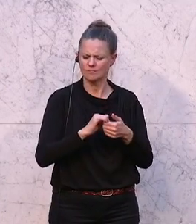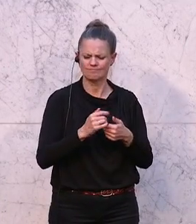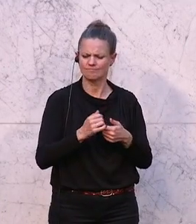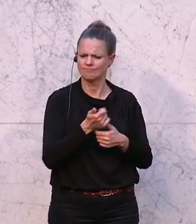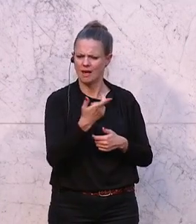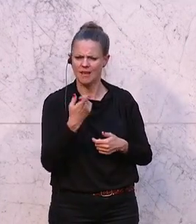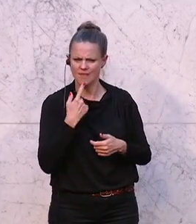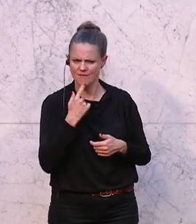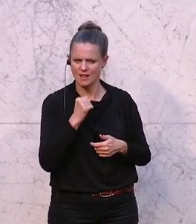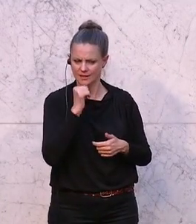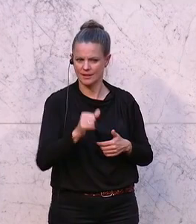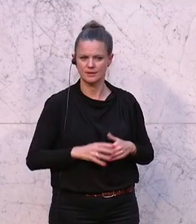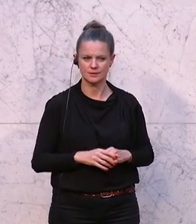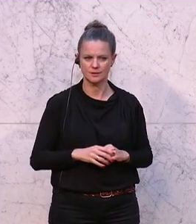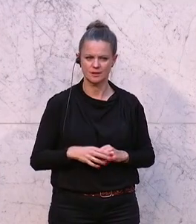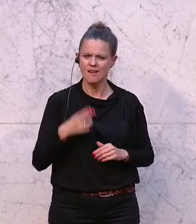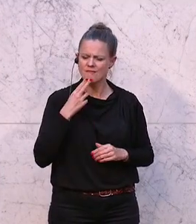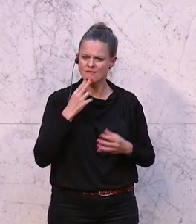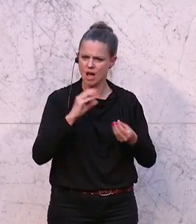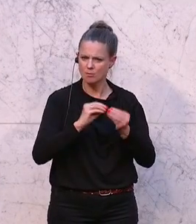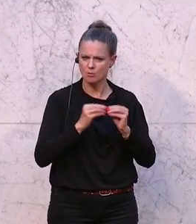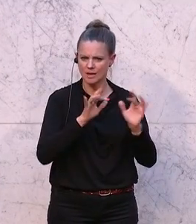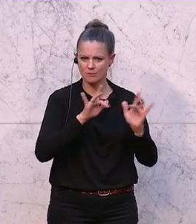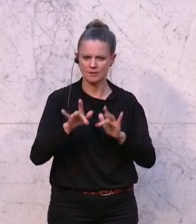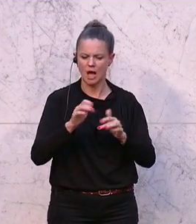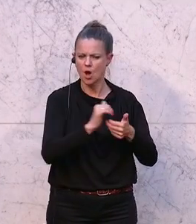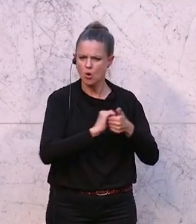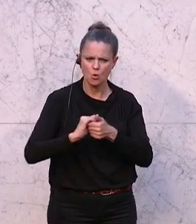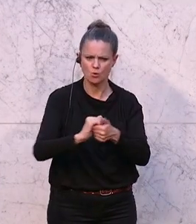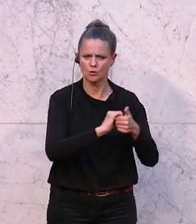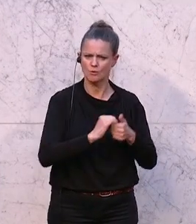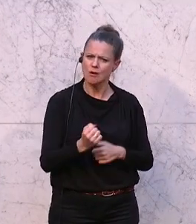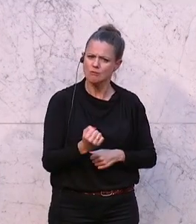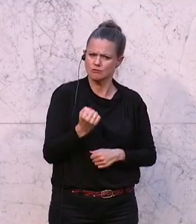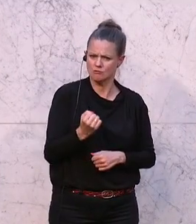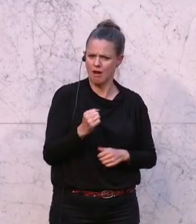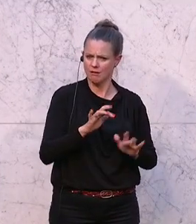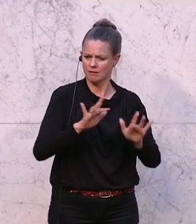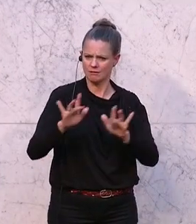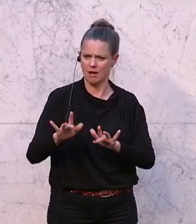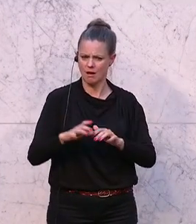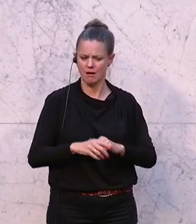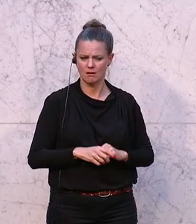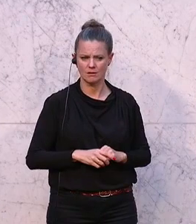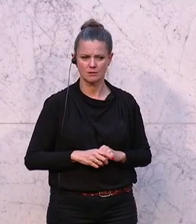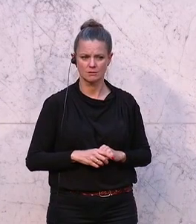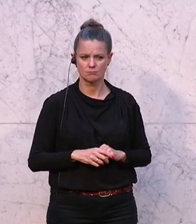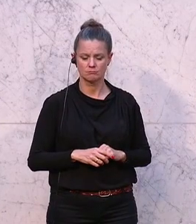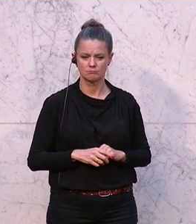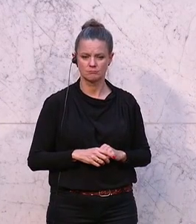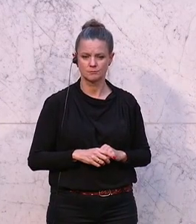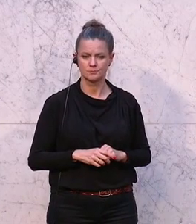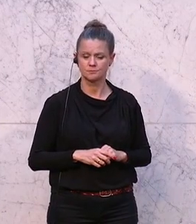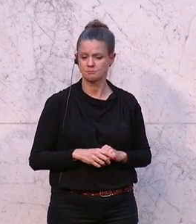der springende Punkt. Wer hat ein Problem damit, dass die Union eine starke ist, diejenigen, die eben nicht